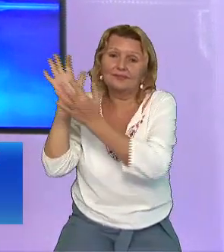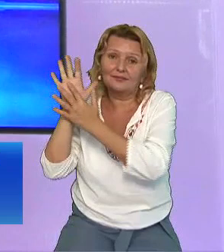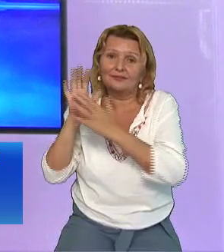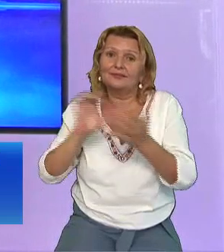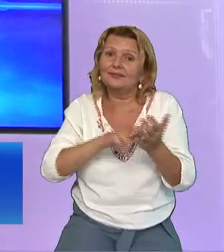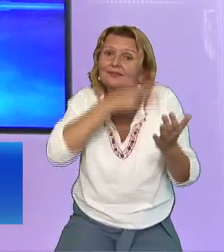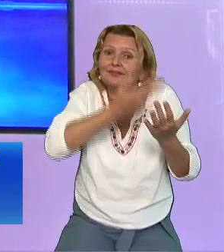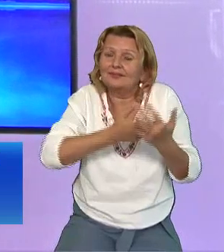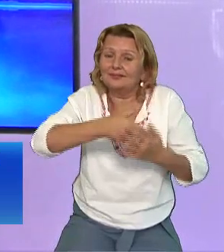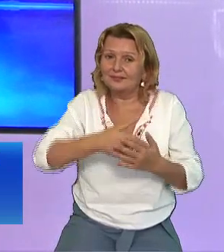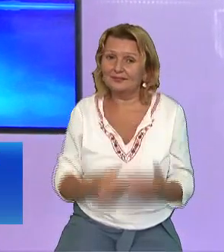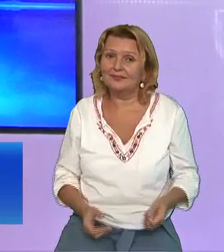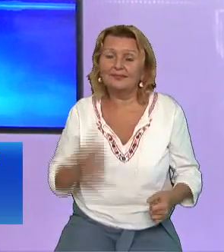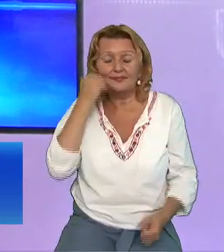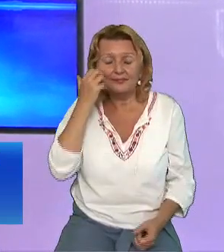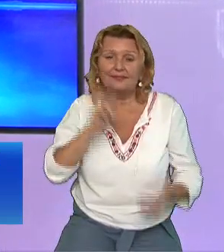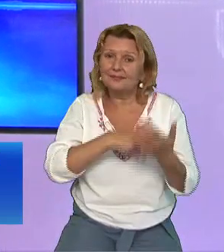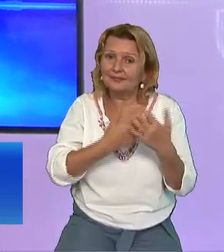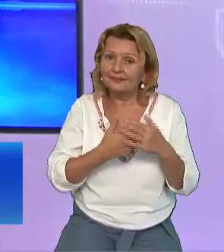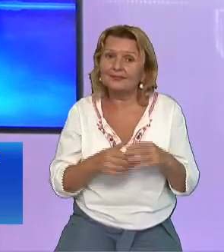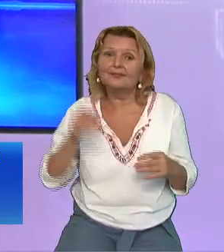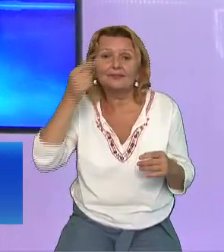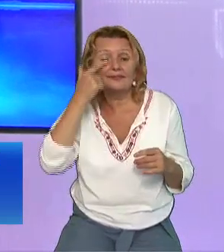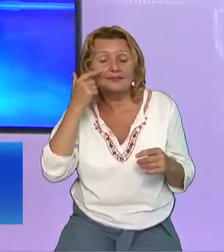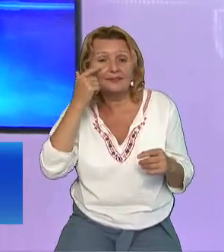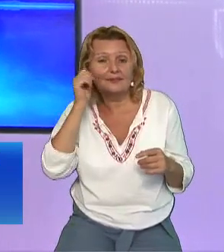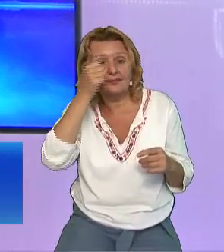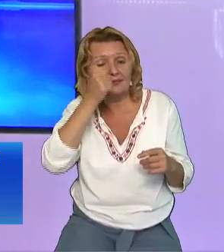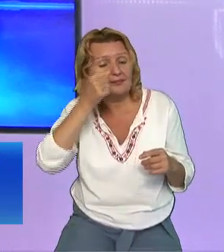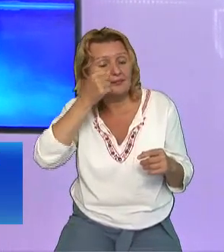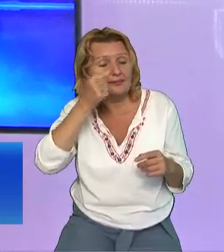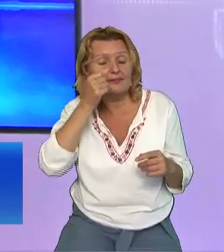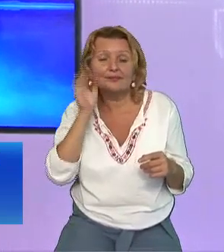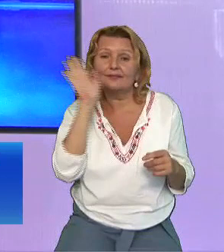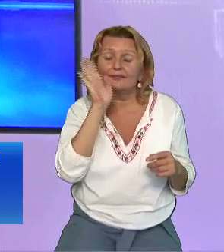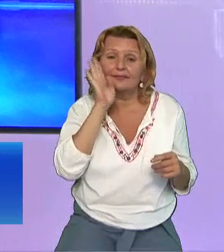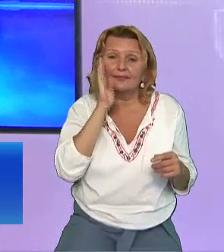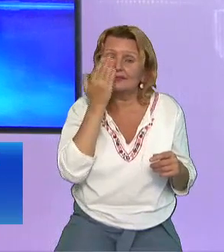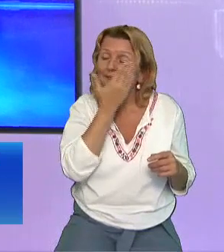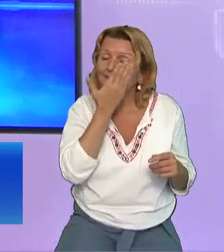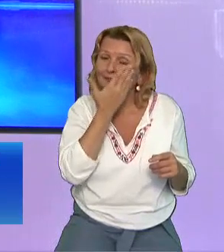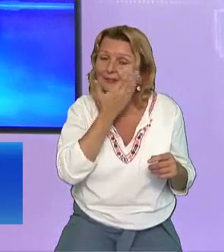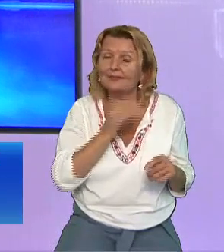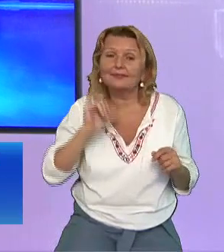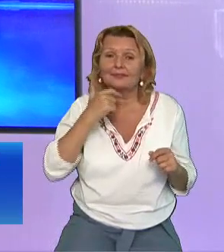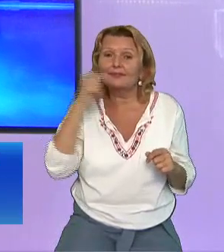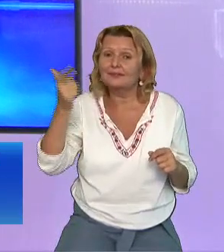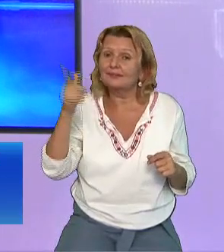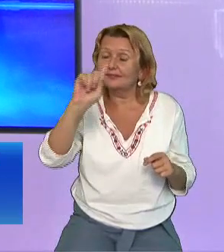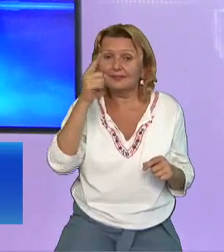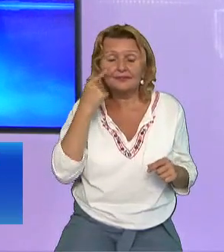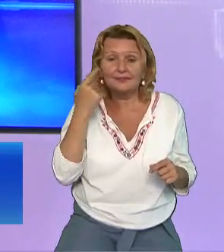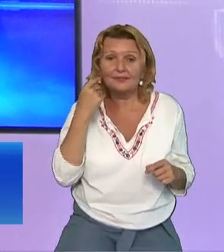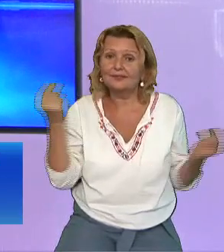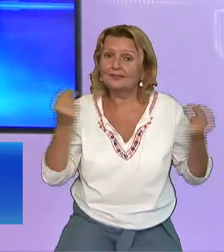Șterge lacrimile Mariei Îi spune Nu mă ținea căci încă nu m-am suit la tatăl meu Și începe să se arate Încet,